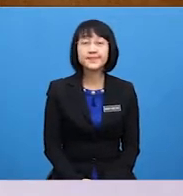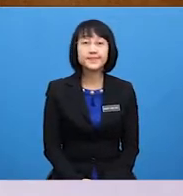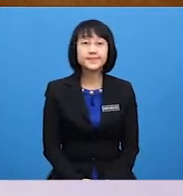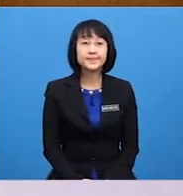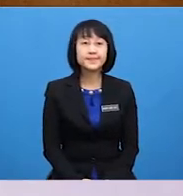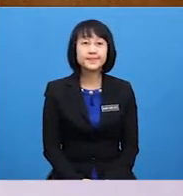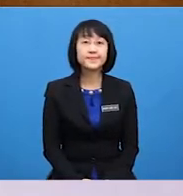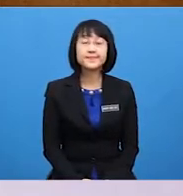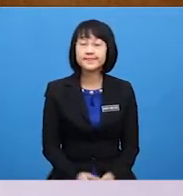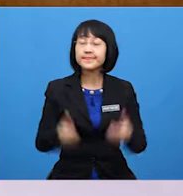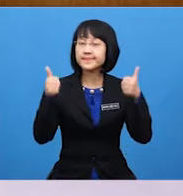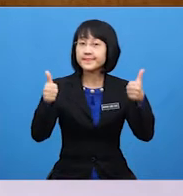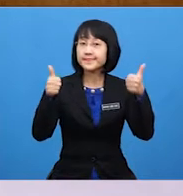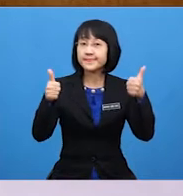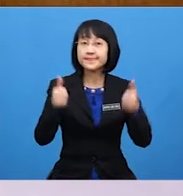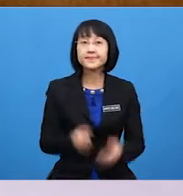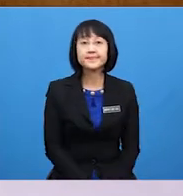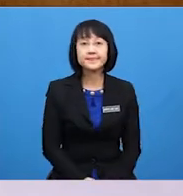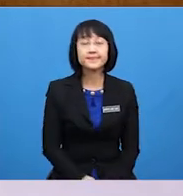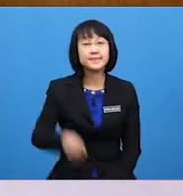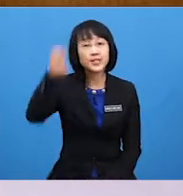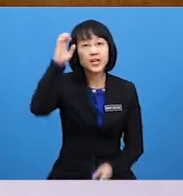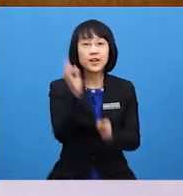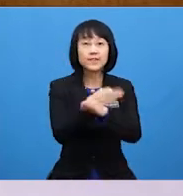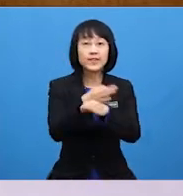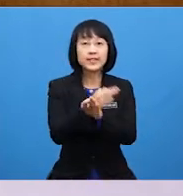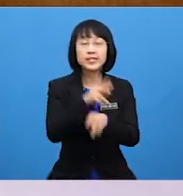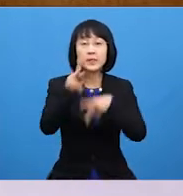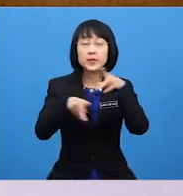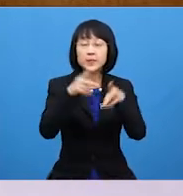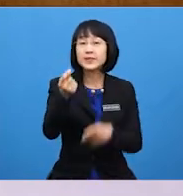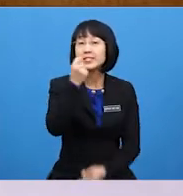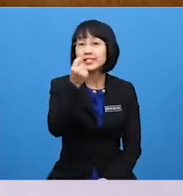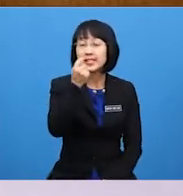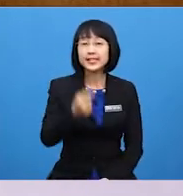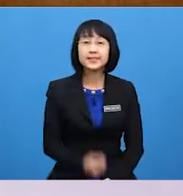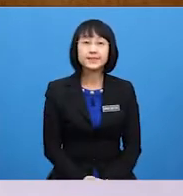Great He fix people's teeth